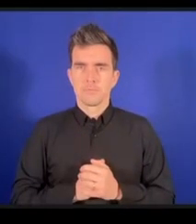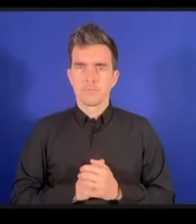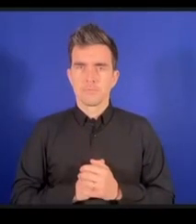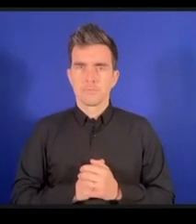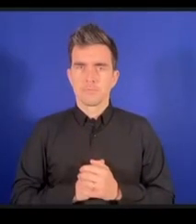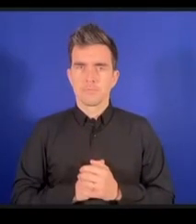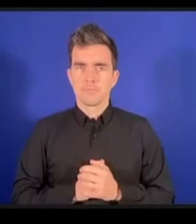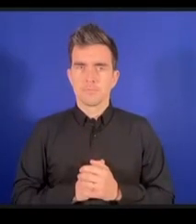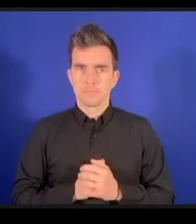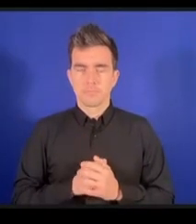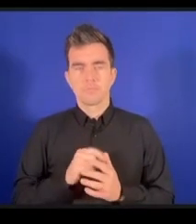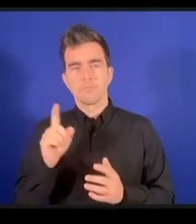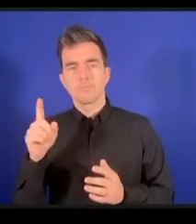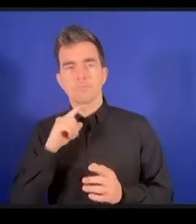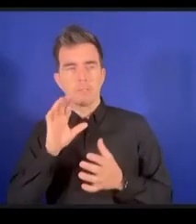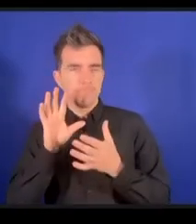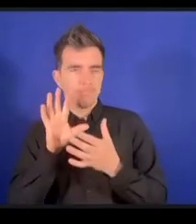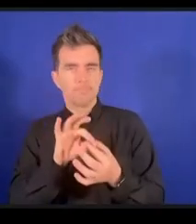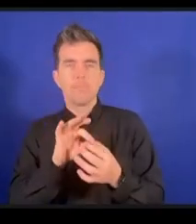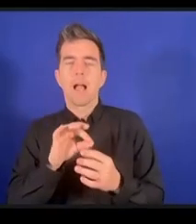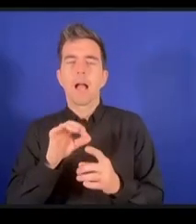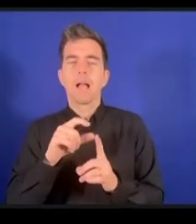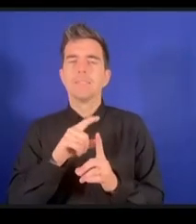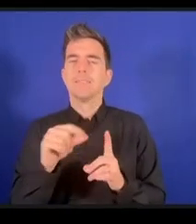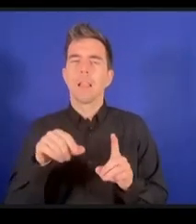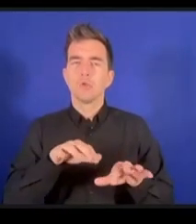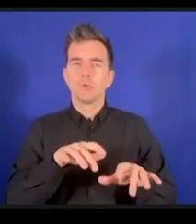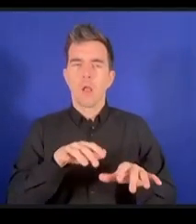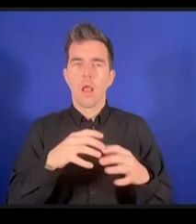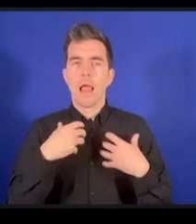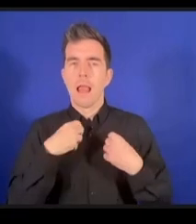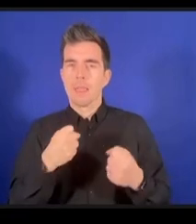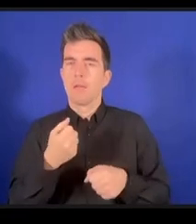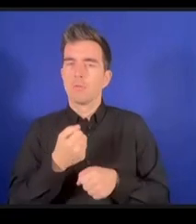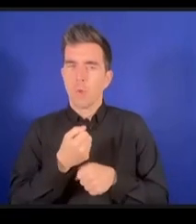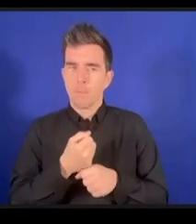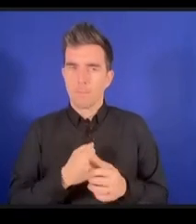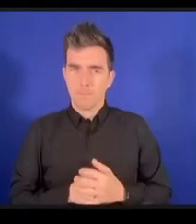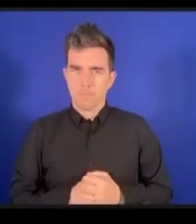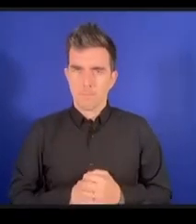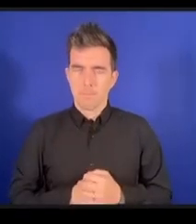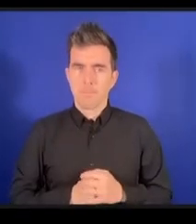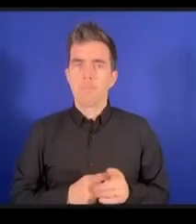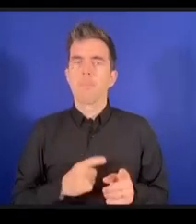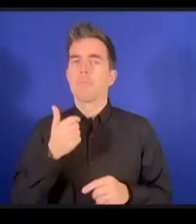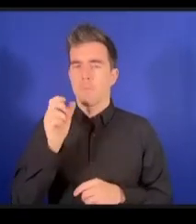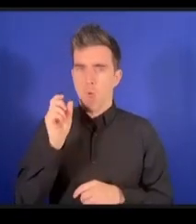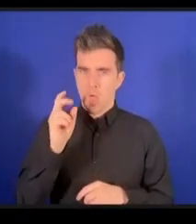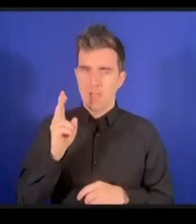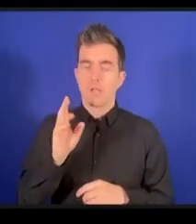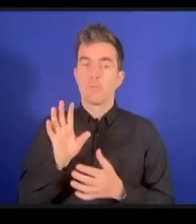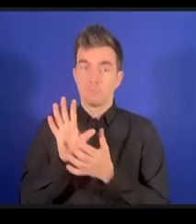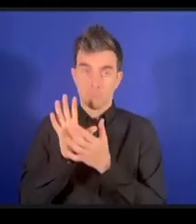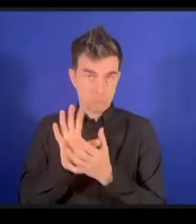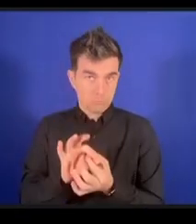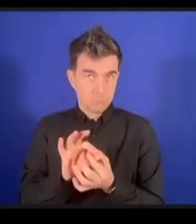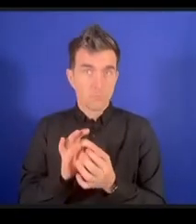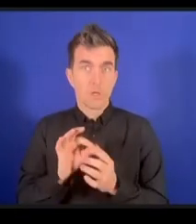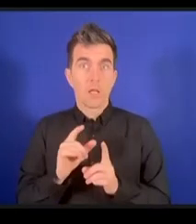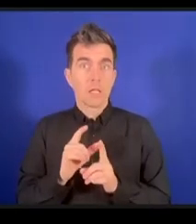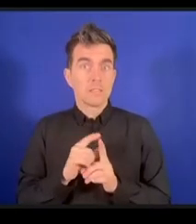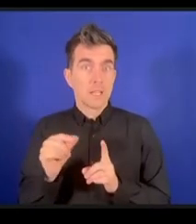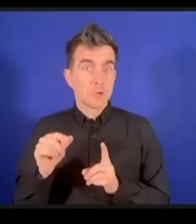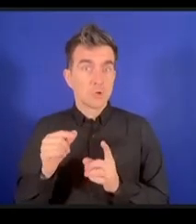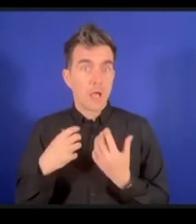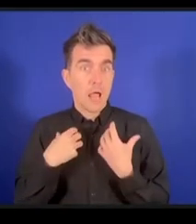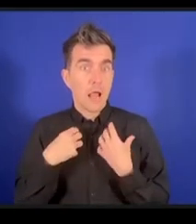emplois sur la santé numérique j'ai la santé numérique sur ma liste la